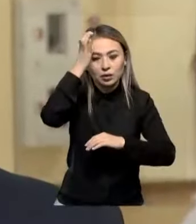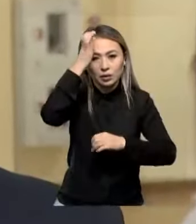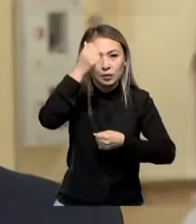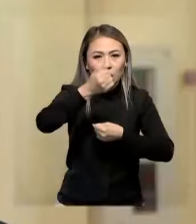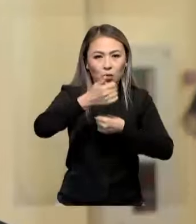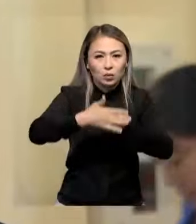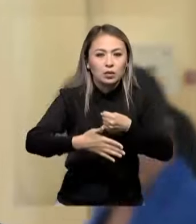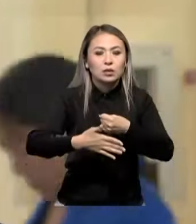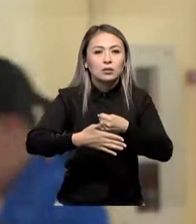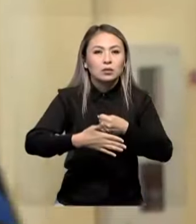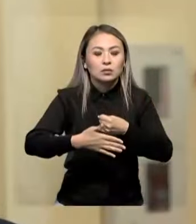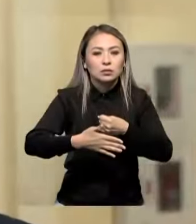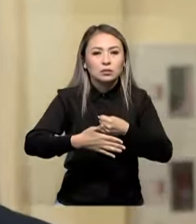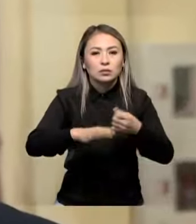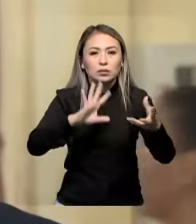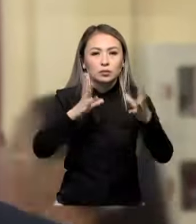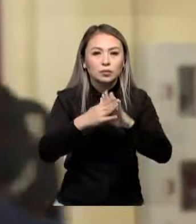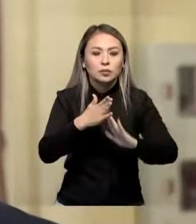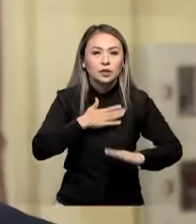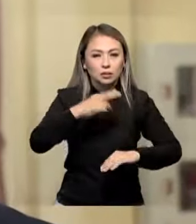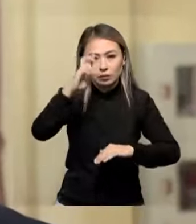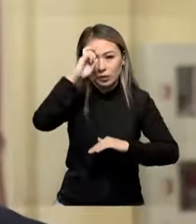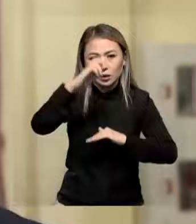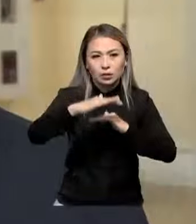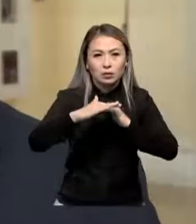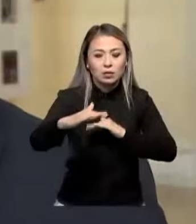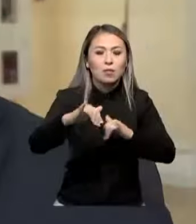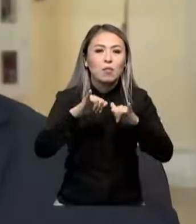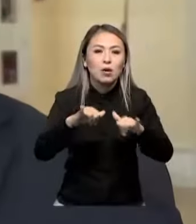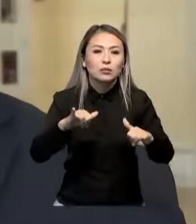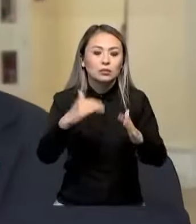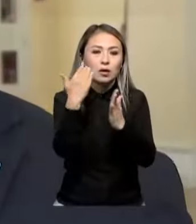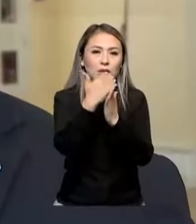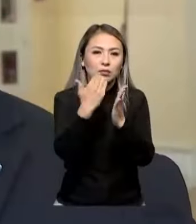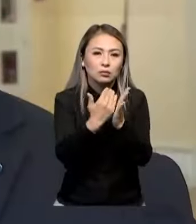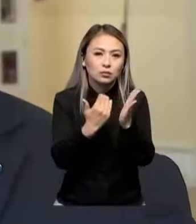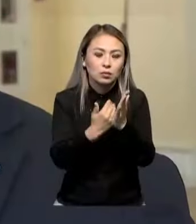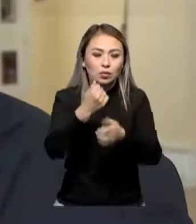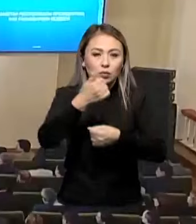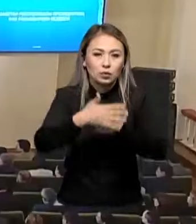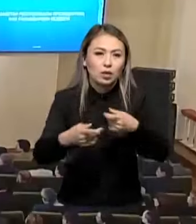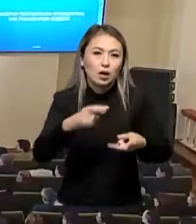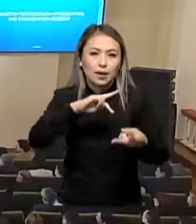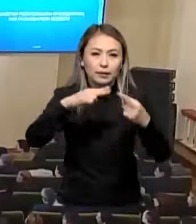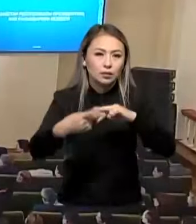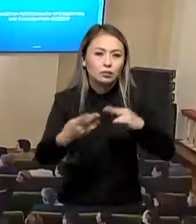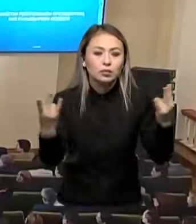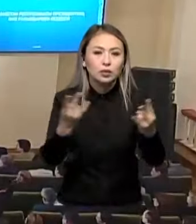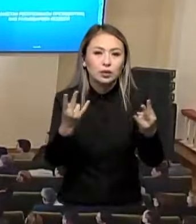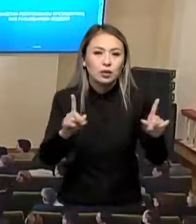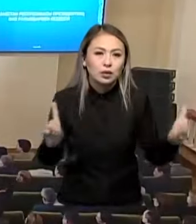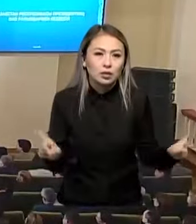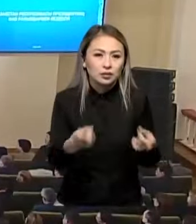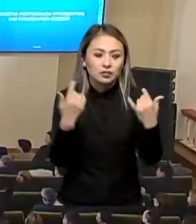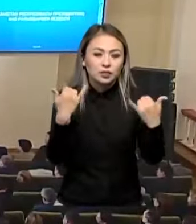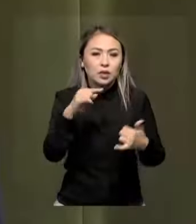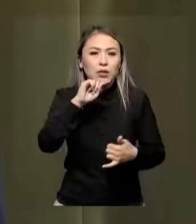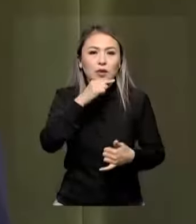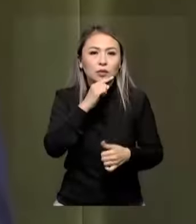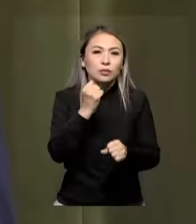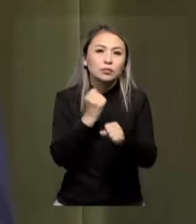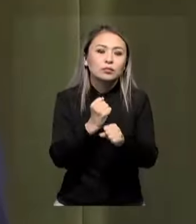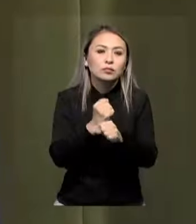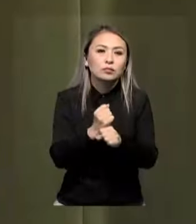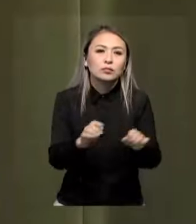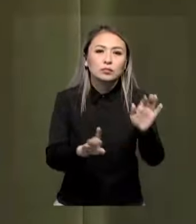орталықтарымыз, мемлекетіміздің даму бағыттарын анықтайтын орталық қайналу көріп. Даму бағыттарына экономикадан бастап, заман ауай